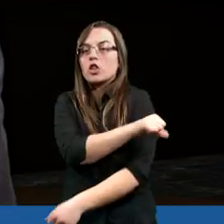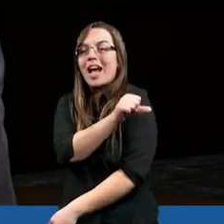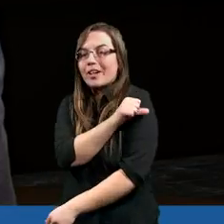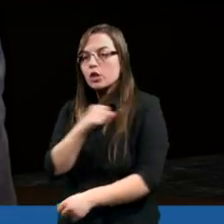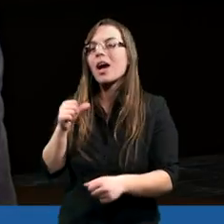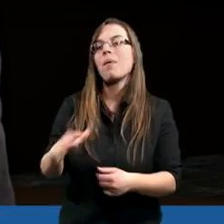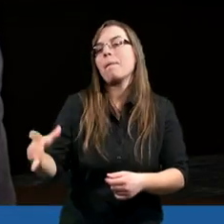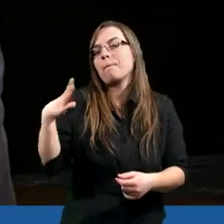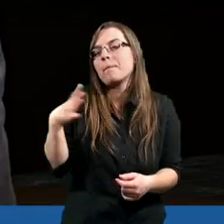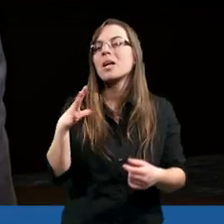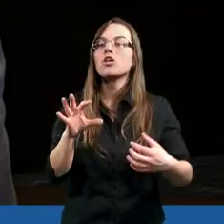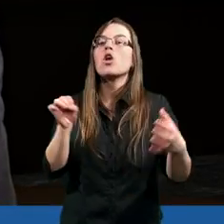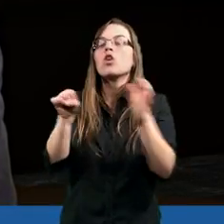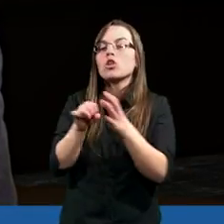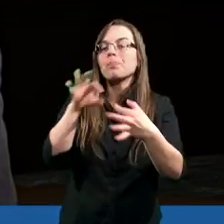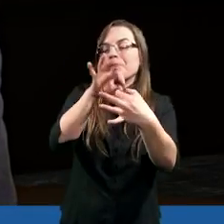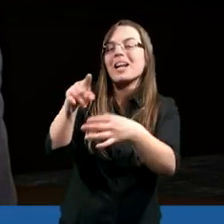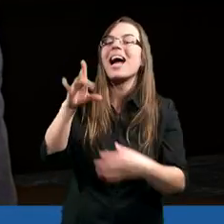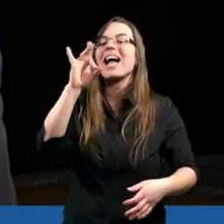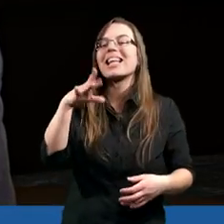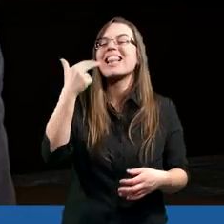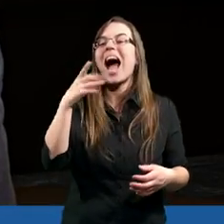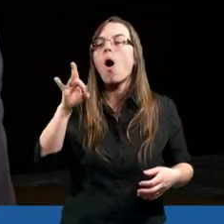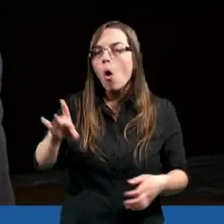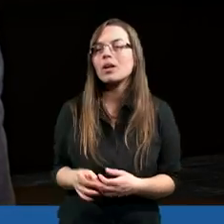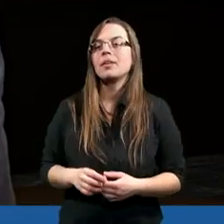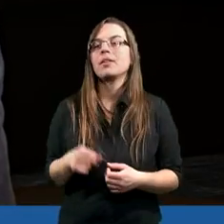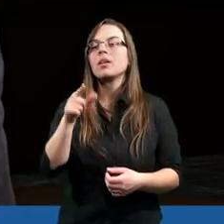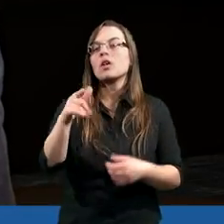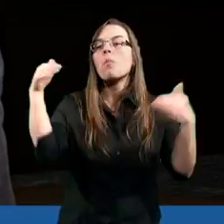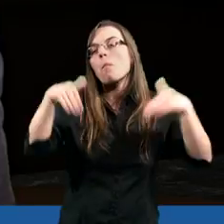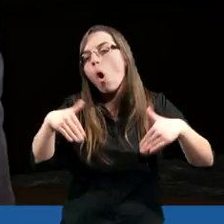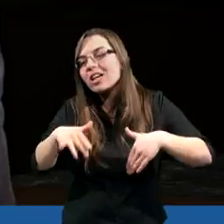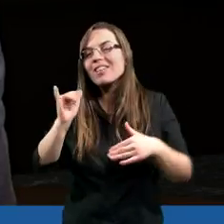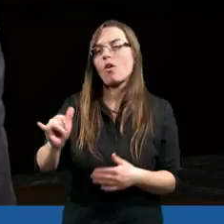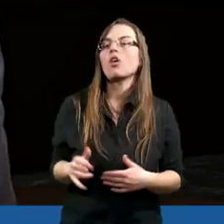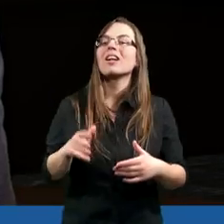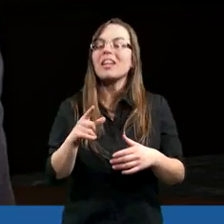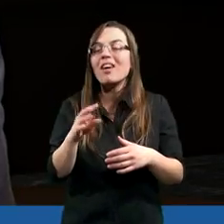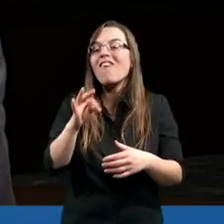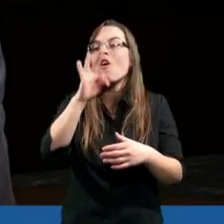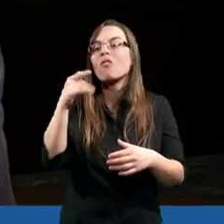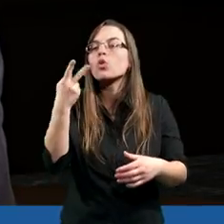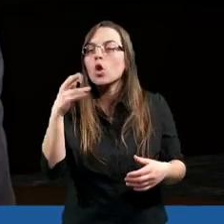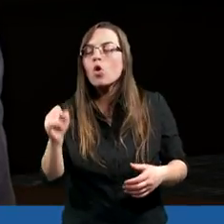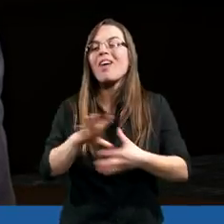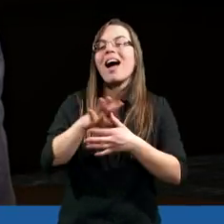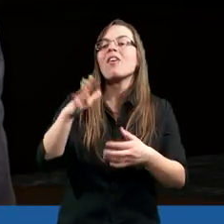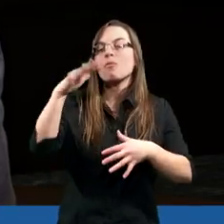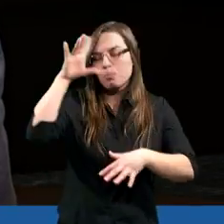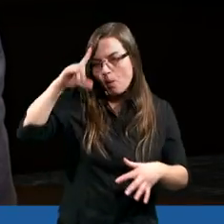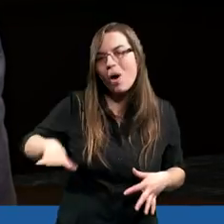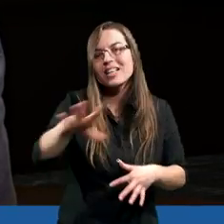Chrześcijanie byli wyłączani z synagog. Tracili pewne możliwości funkcjonowania w społeczeństwie